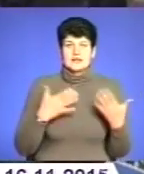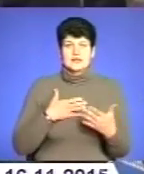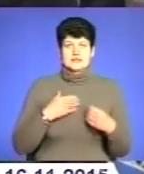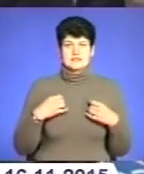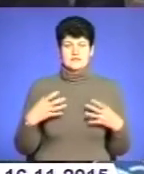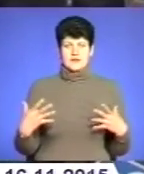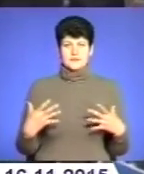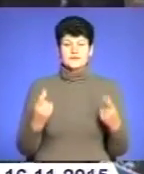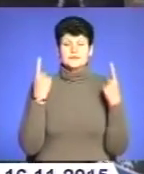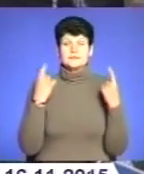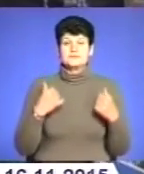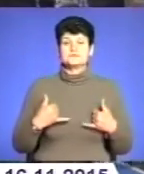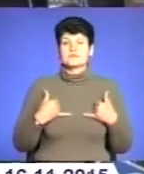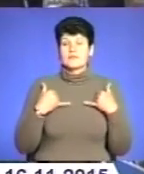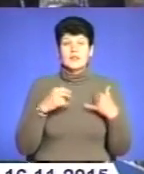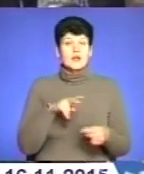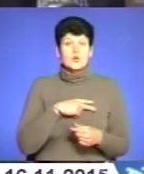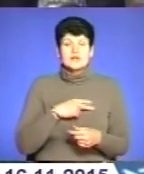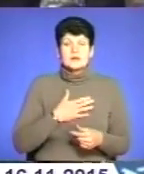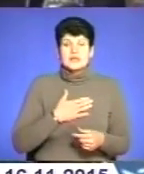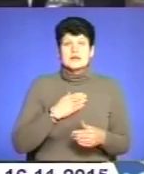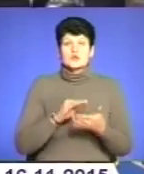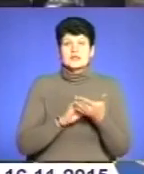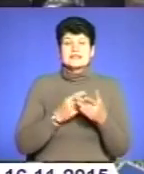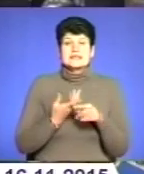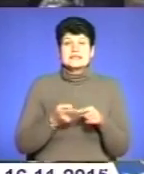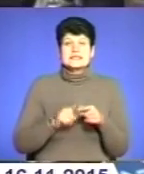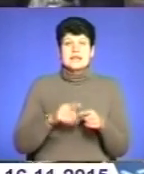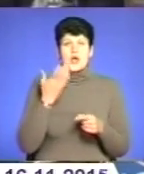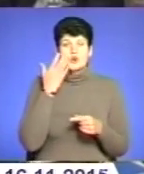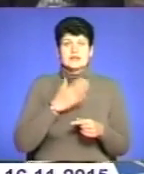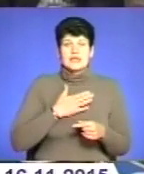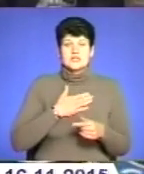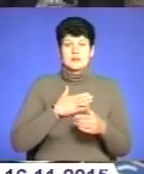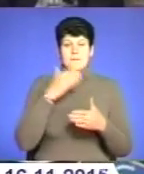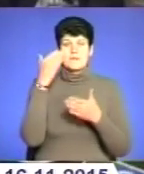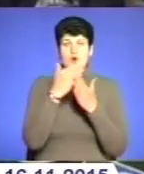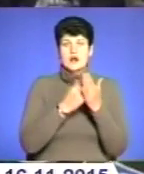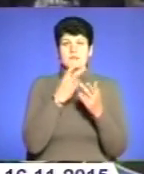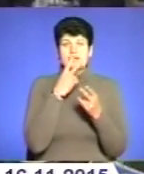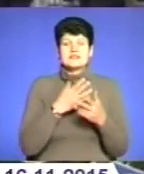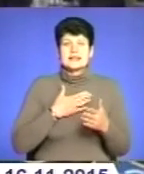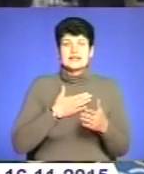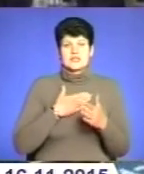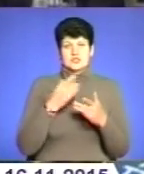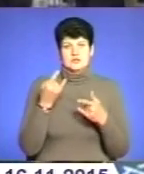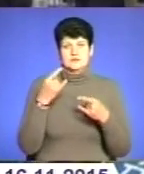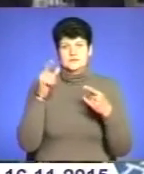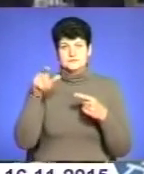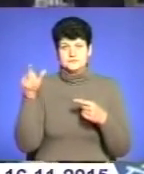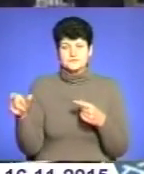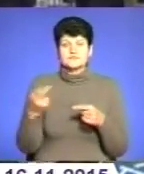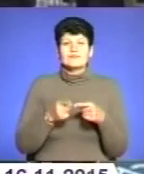Найпочесніша нагорода для мене, як для журналіста, це коли мої програми, наші програми дивляться наші глядачі, глядачі нашого каналу. Мені здається, що